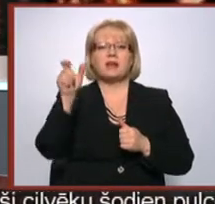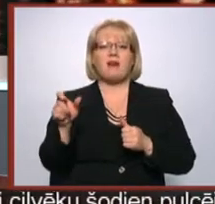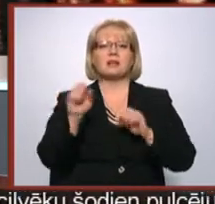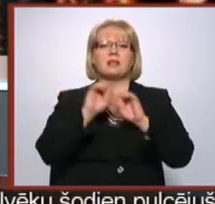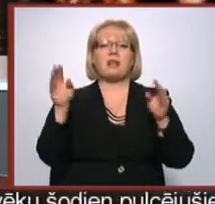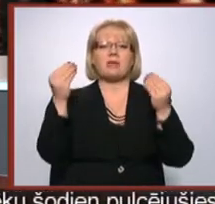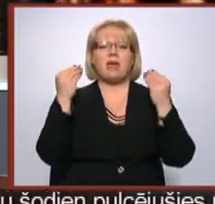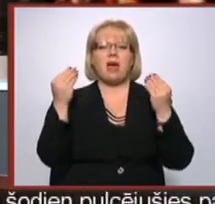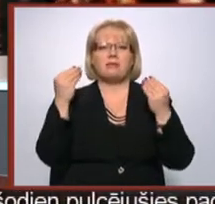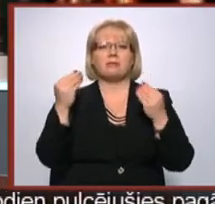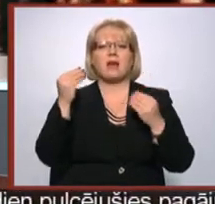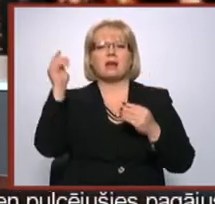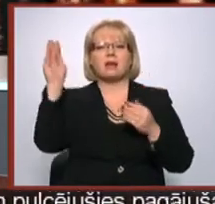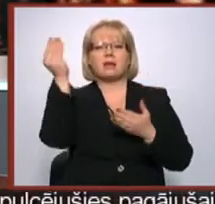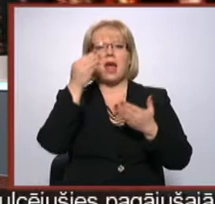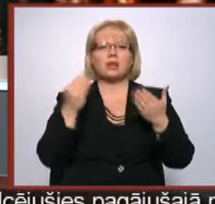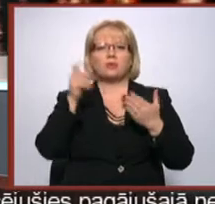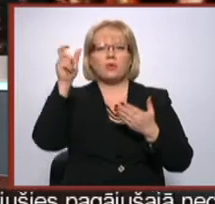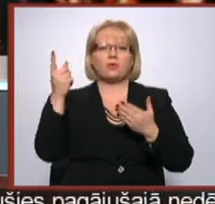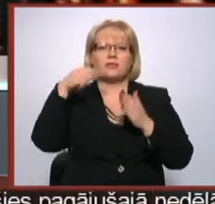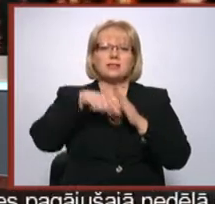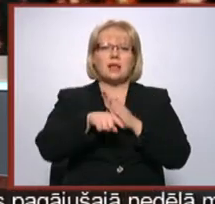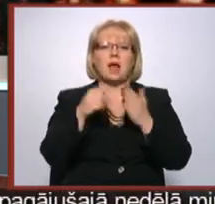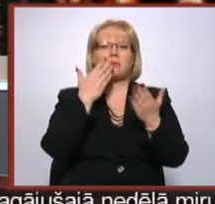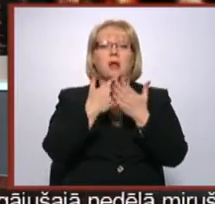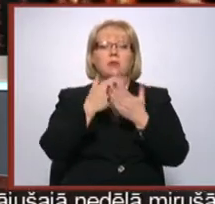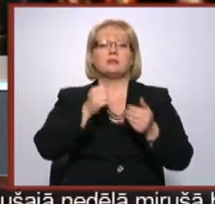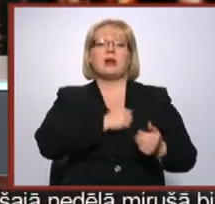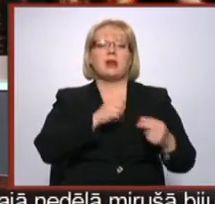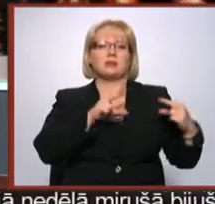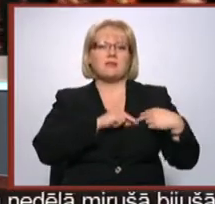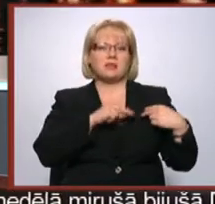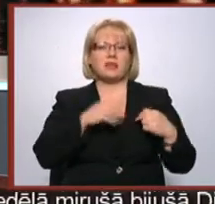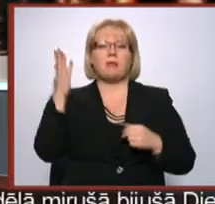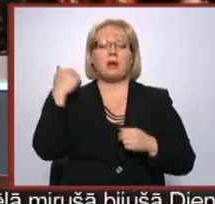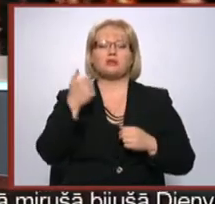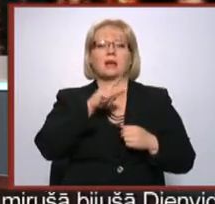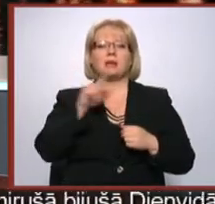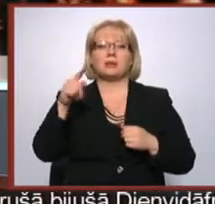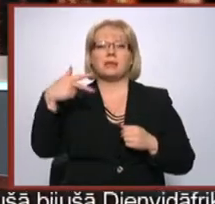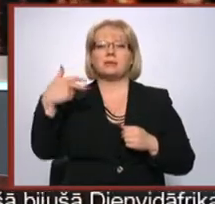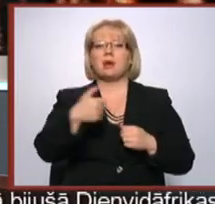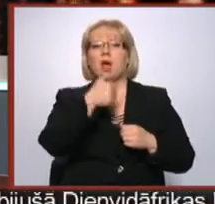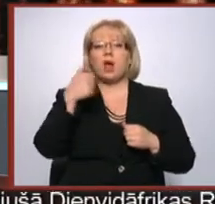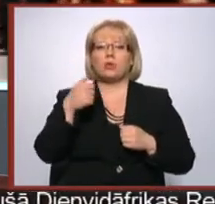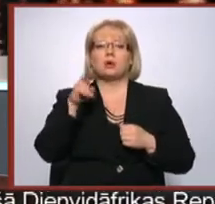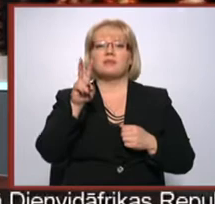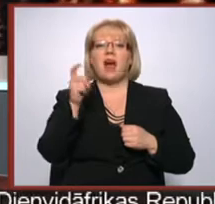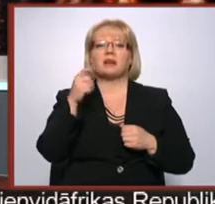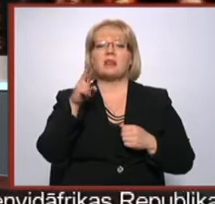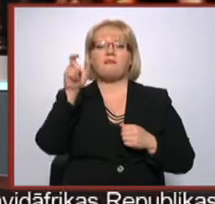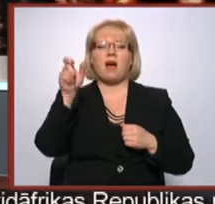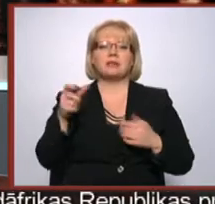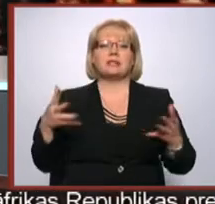leģenda, dēkainas, gleznotājs, kuru darbos visdziļāk ir atklājusies Latgales dvēseli. Pagājušajā gadsimta 32 gados Varslavāns